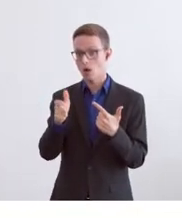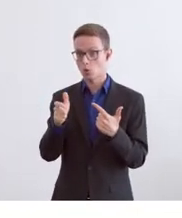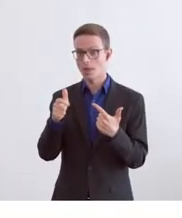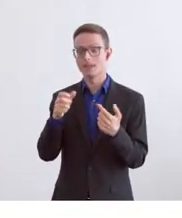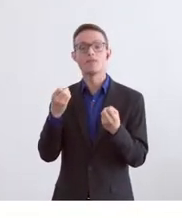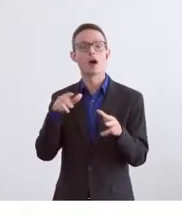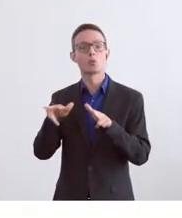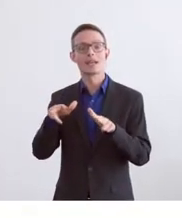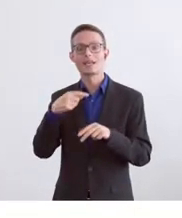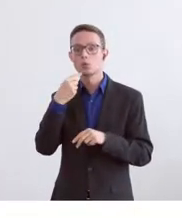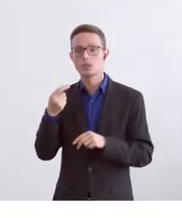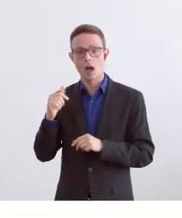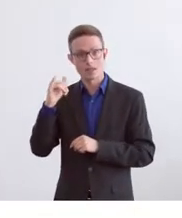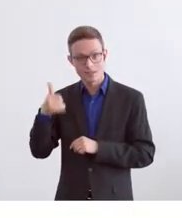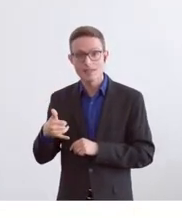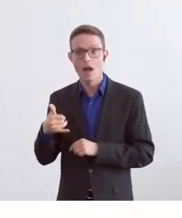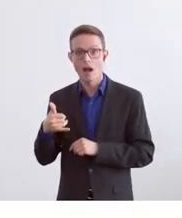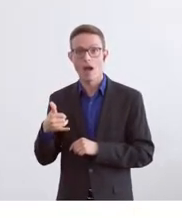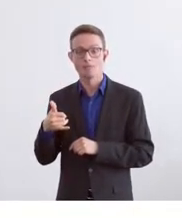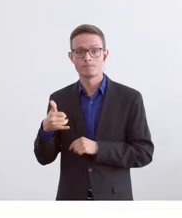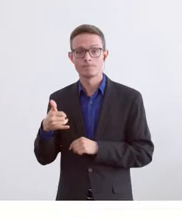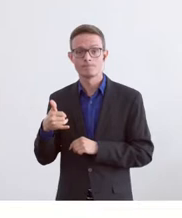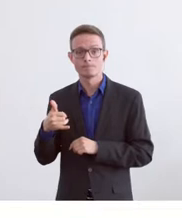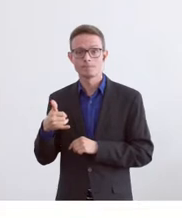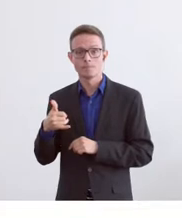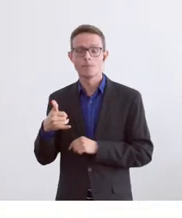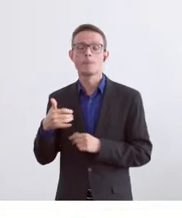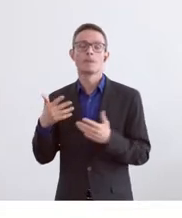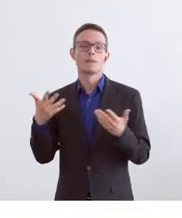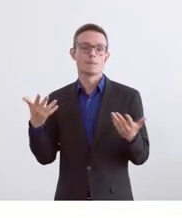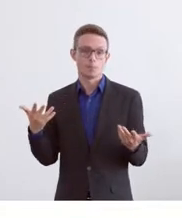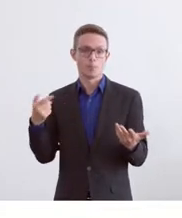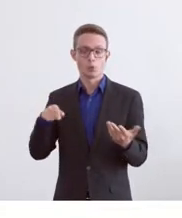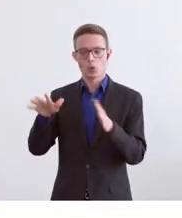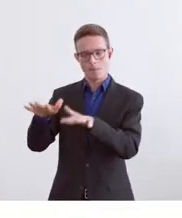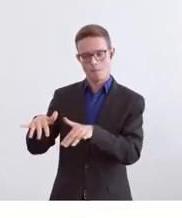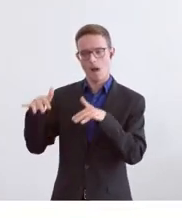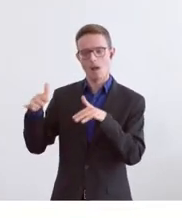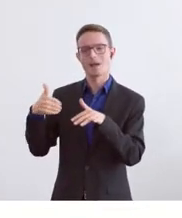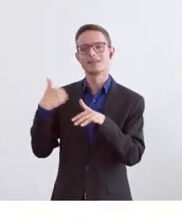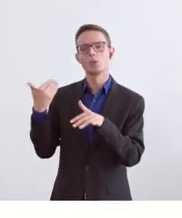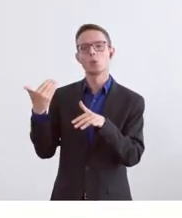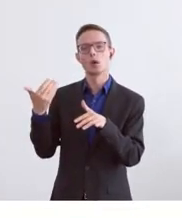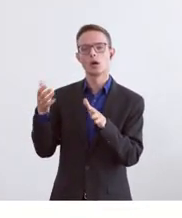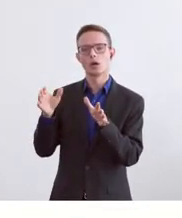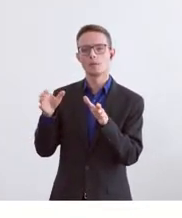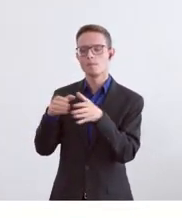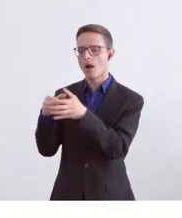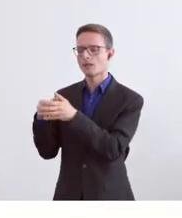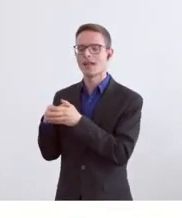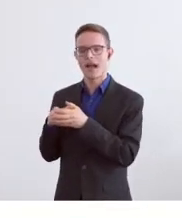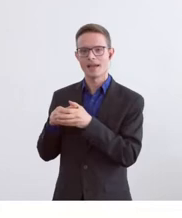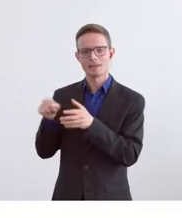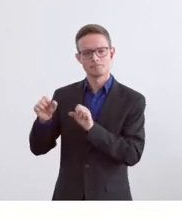hat zu dem Begehren, das aus dem Parlament kam, die von der einen der Jungparteien